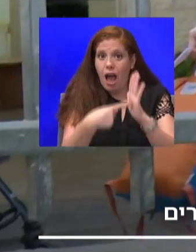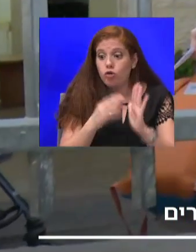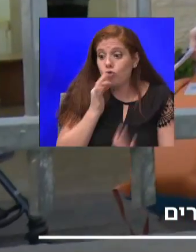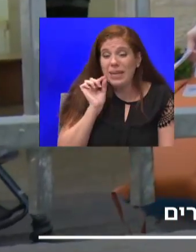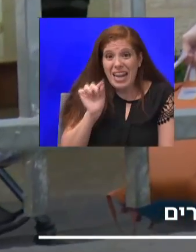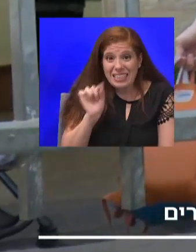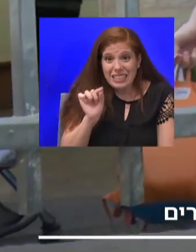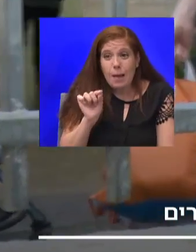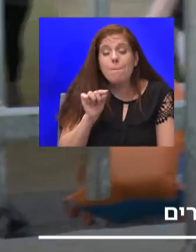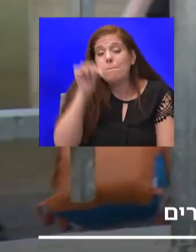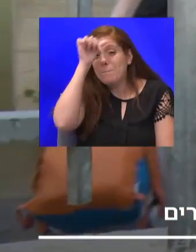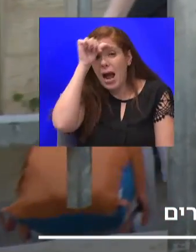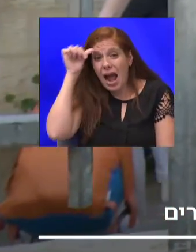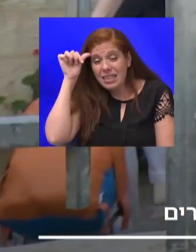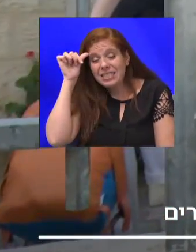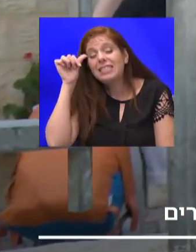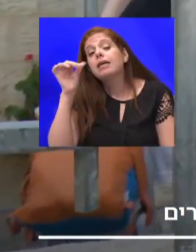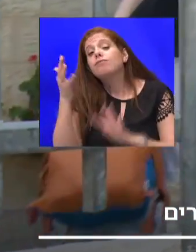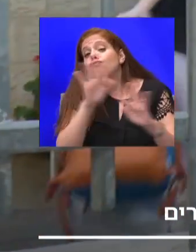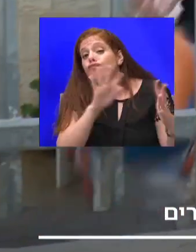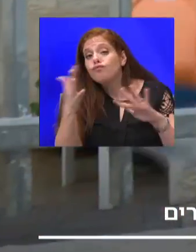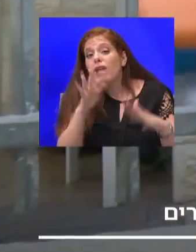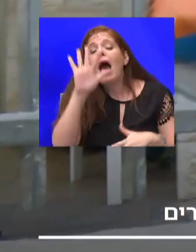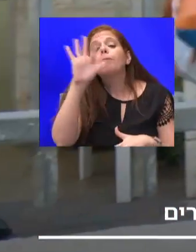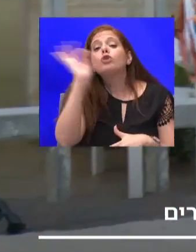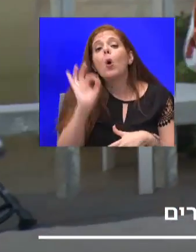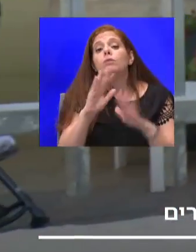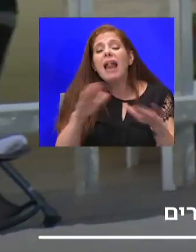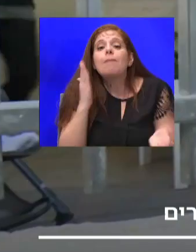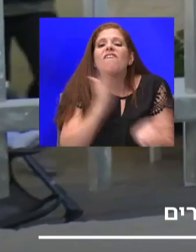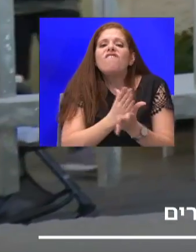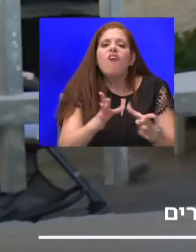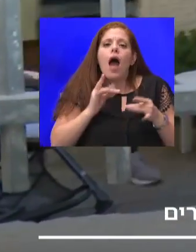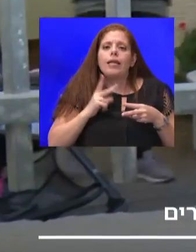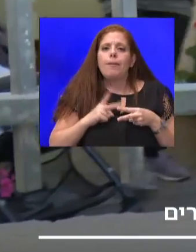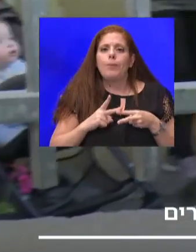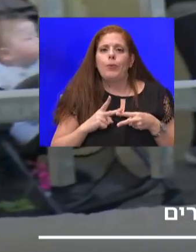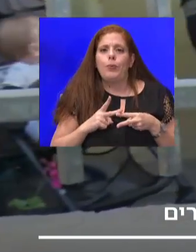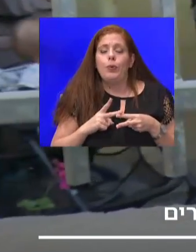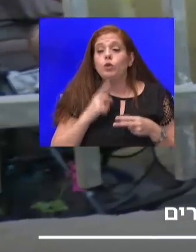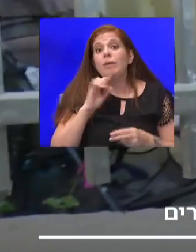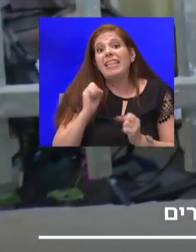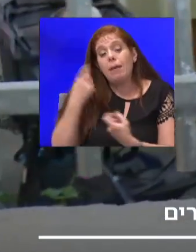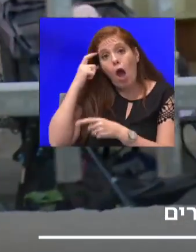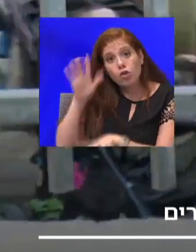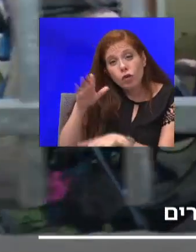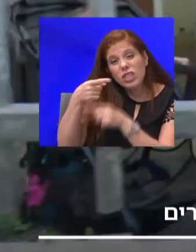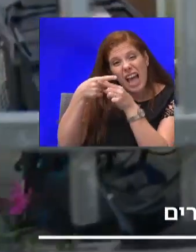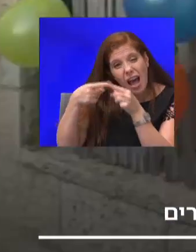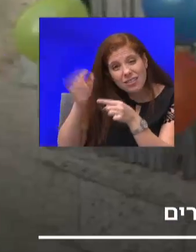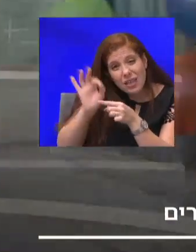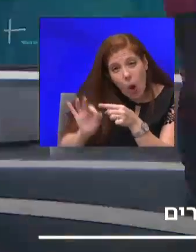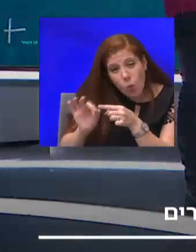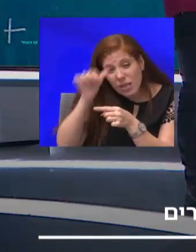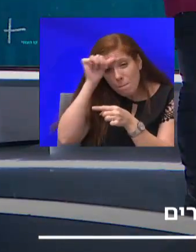אחוז מהילדים בישראל כבר נדבקו. כלומר, אם חשבנו שזה חצי אחוז בקיץ, למעשה זה פי